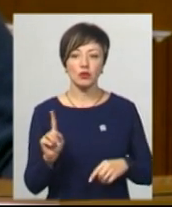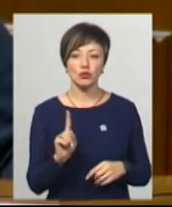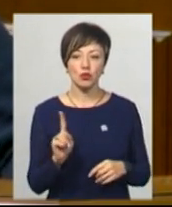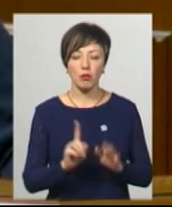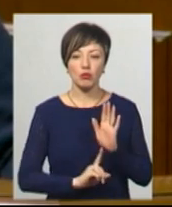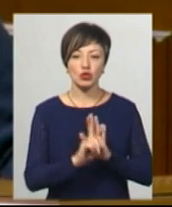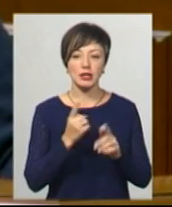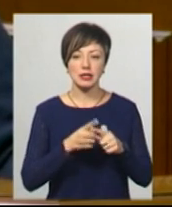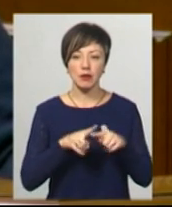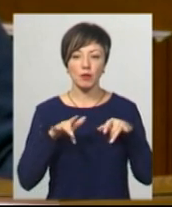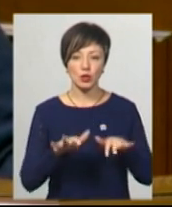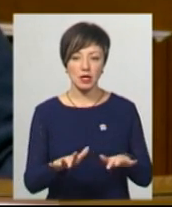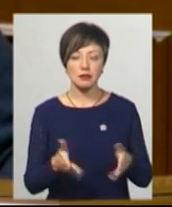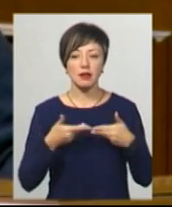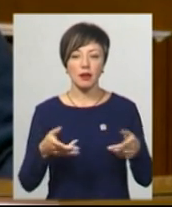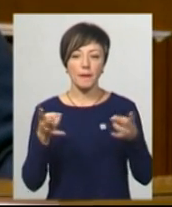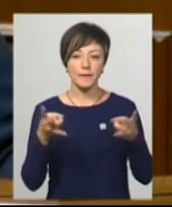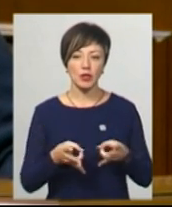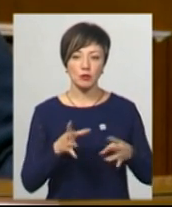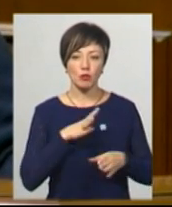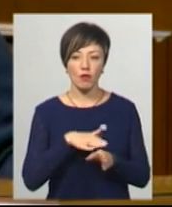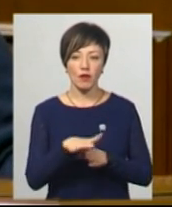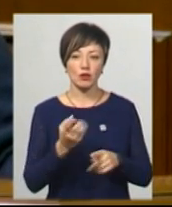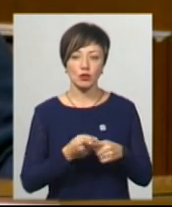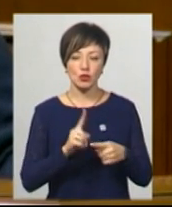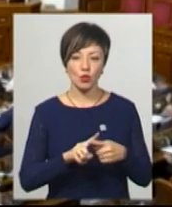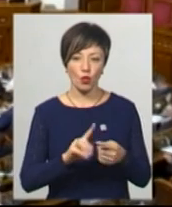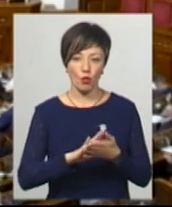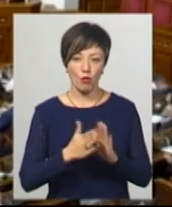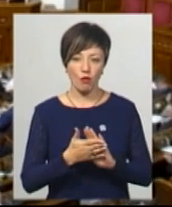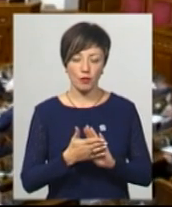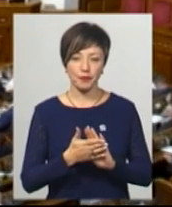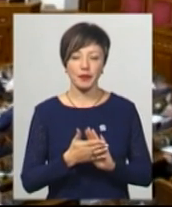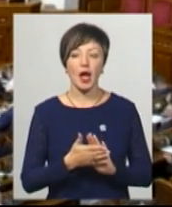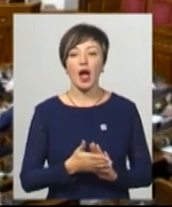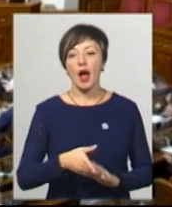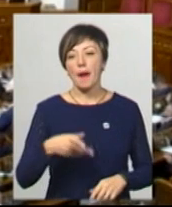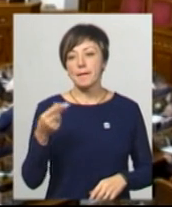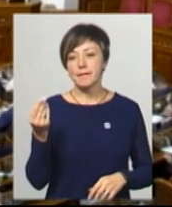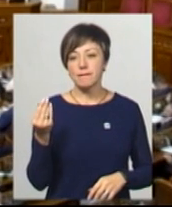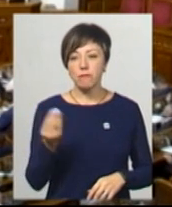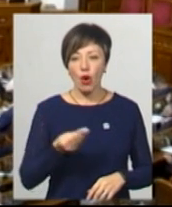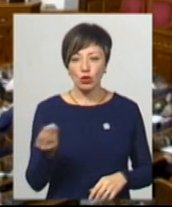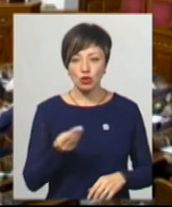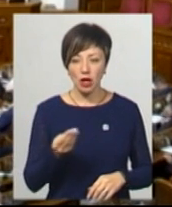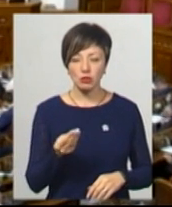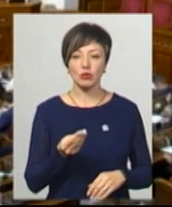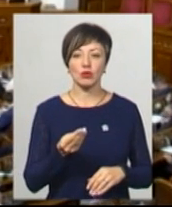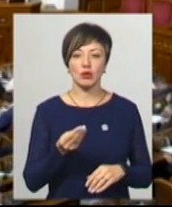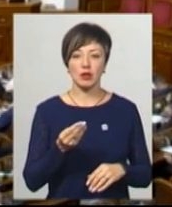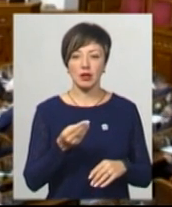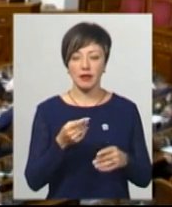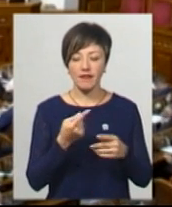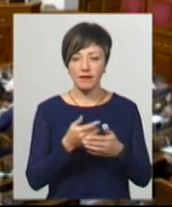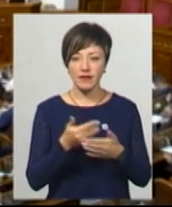почати цей процес, нам потрібно було виконати цю передумову. Водночас Петро Порошенко від «Європейської солідарності», за часів